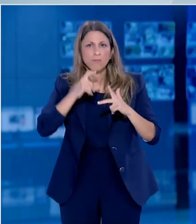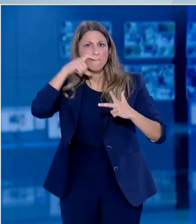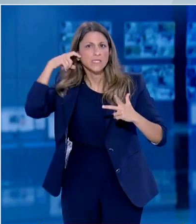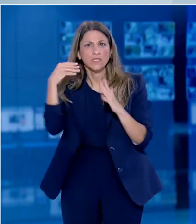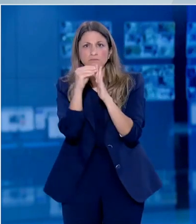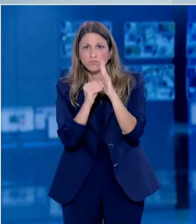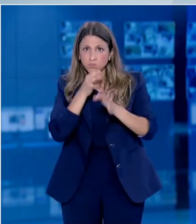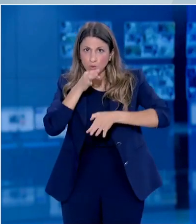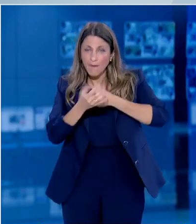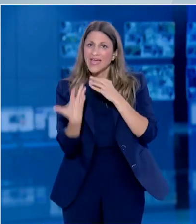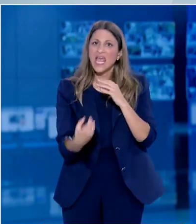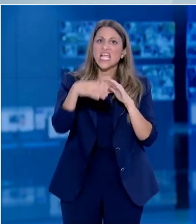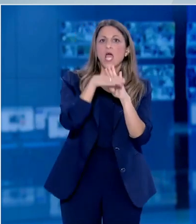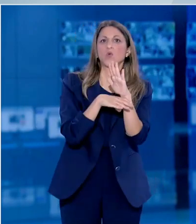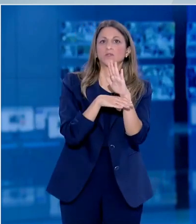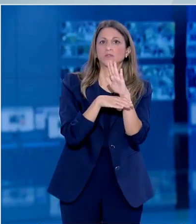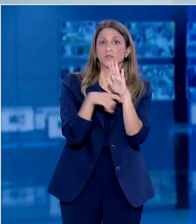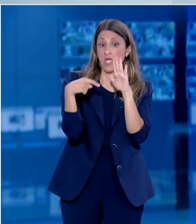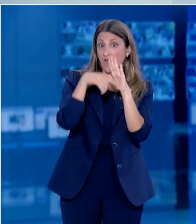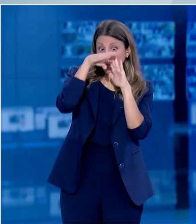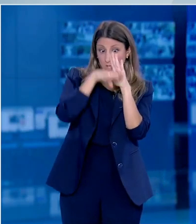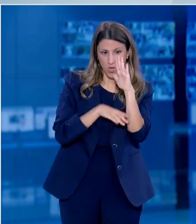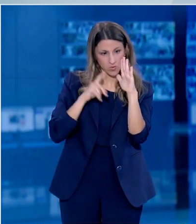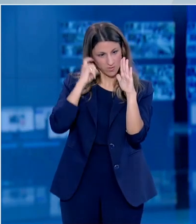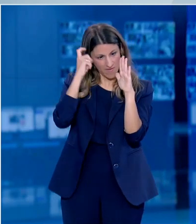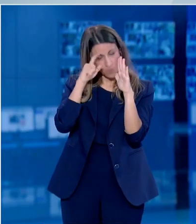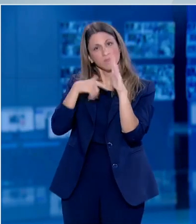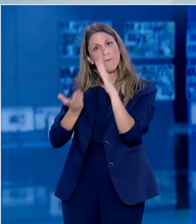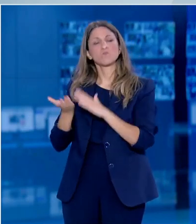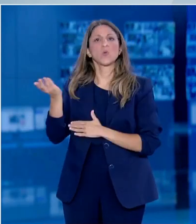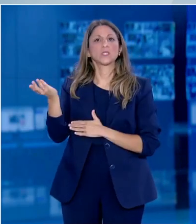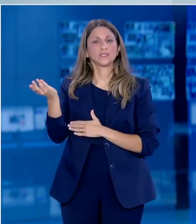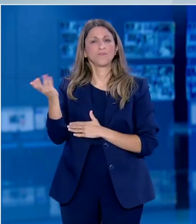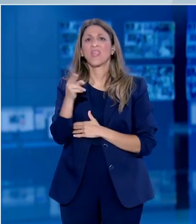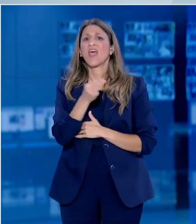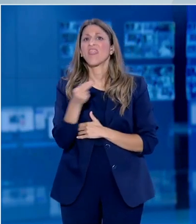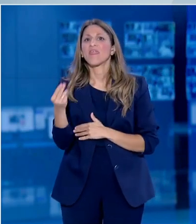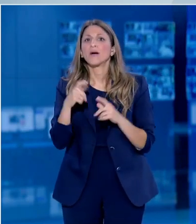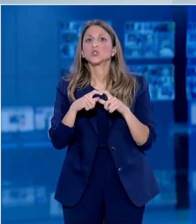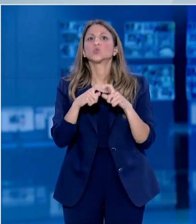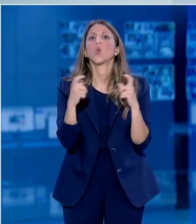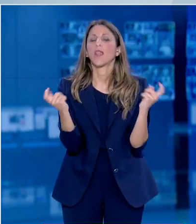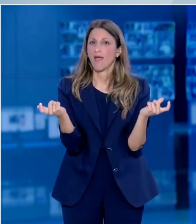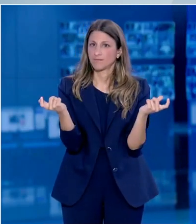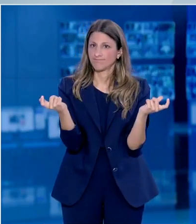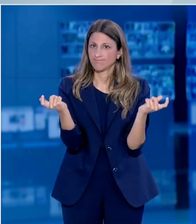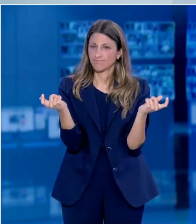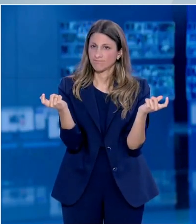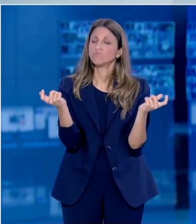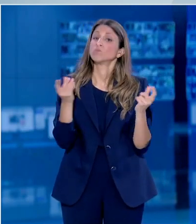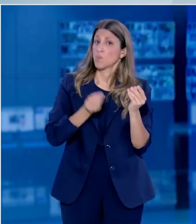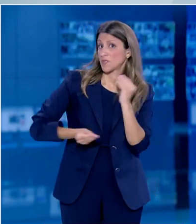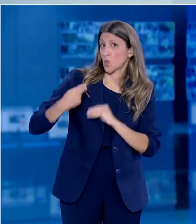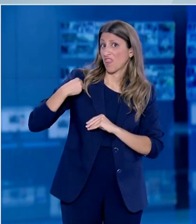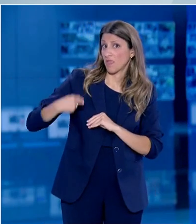και έχει πολύ μεγάλη σημασία να γίνει κατανοητό αυτό. Για τα σχολεία, όπως βλέπετε, υπάρχει ιδιαίτερα για τα